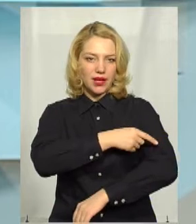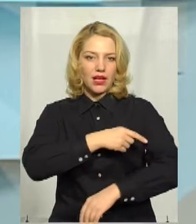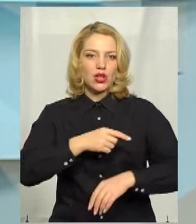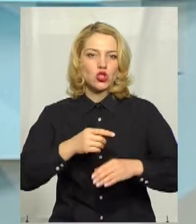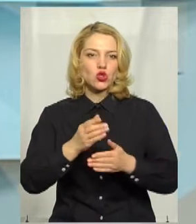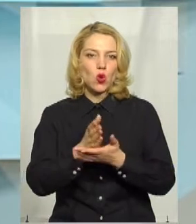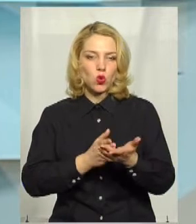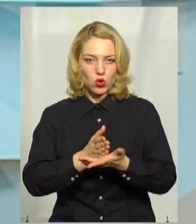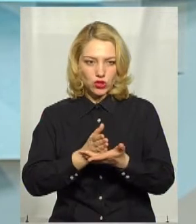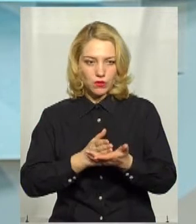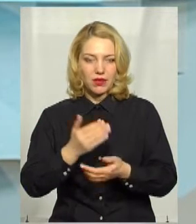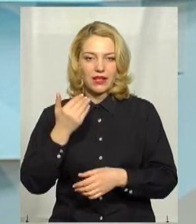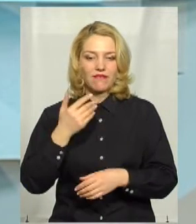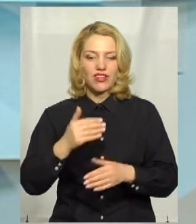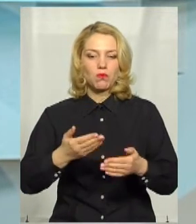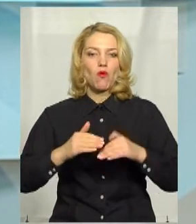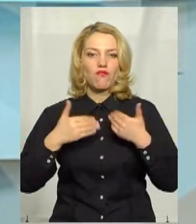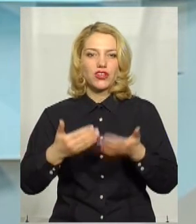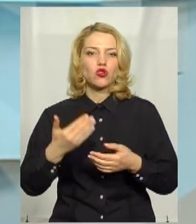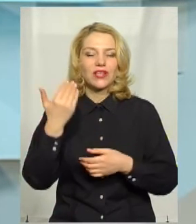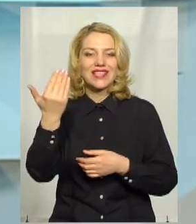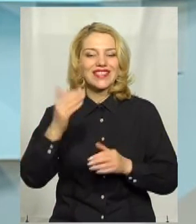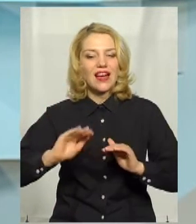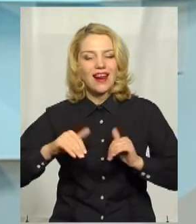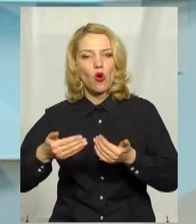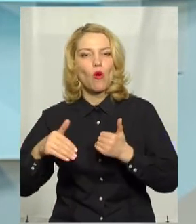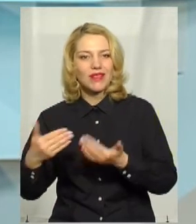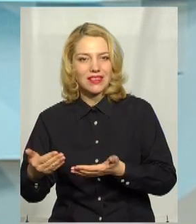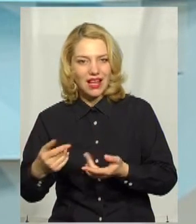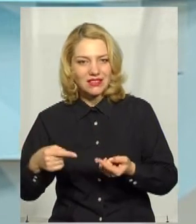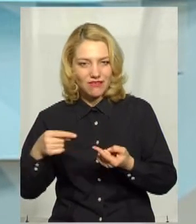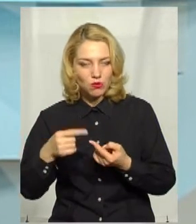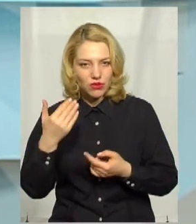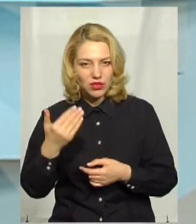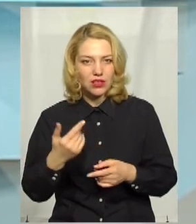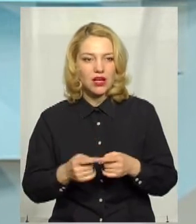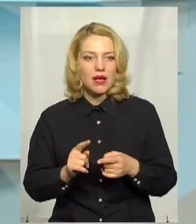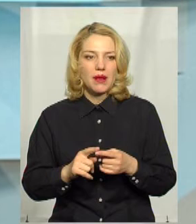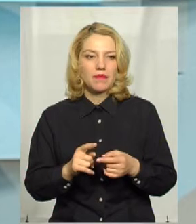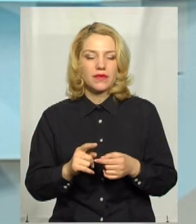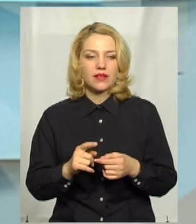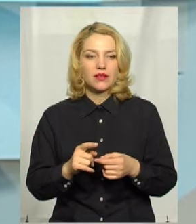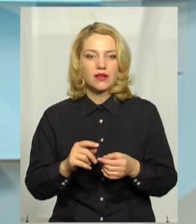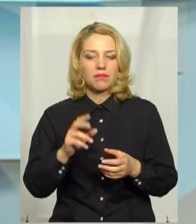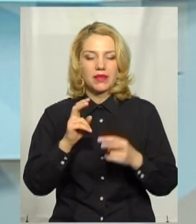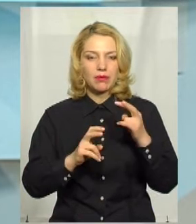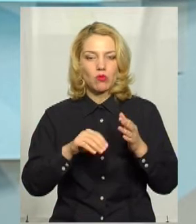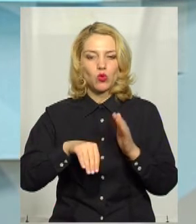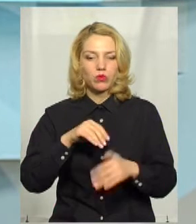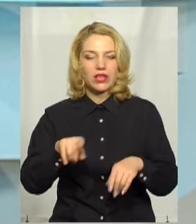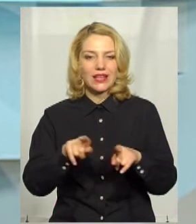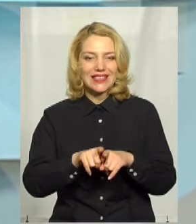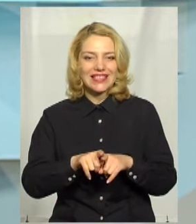служби. Відповідно до їхніх рекомендацій на сьогоднішній день підприємцями перевізників придбані такі